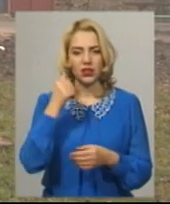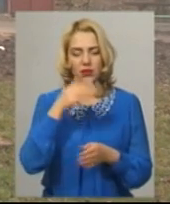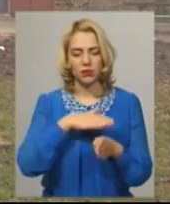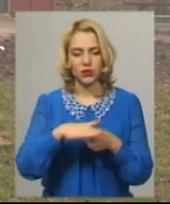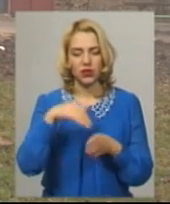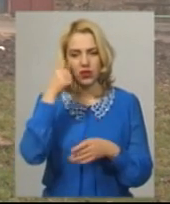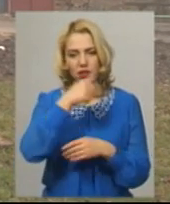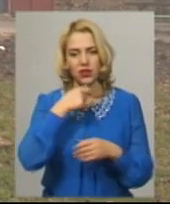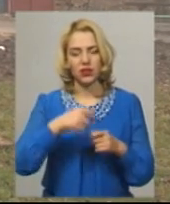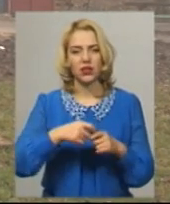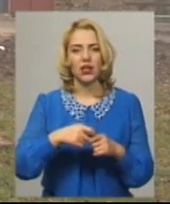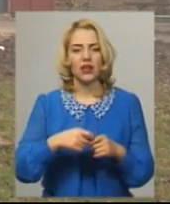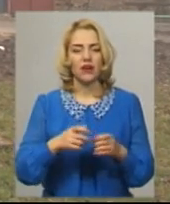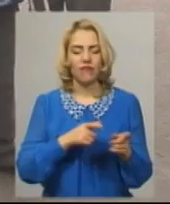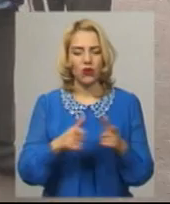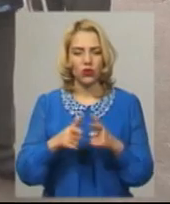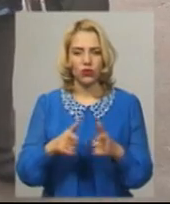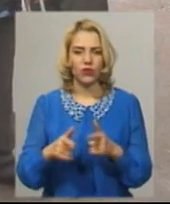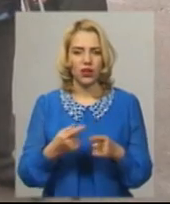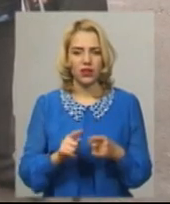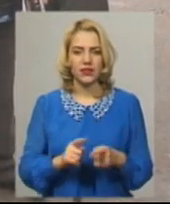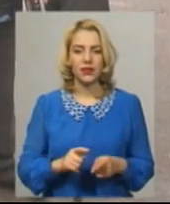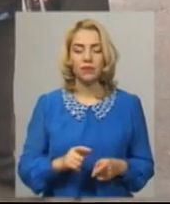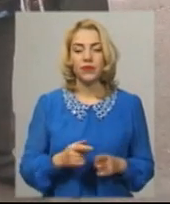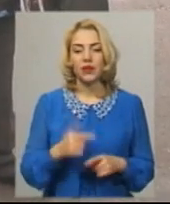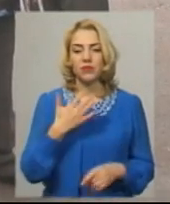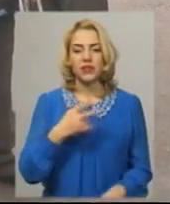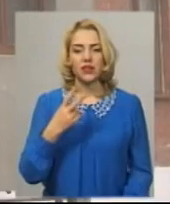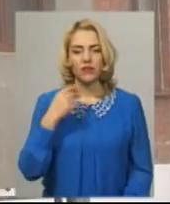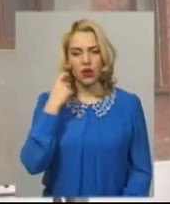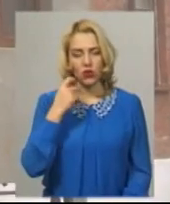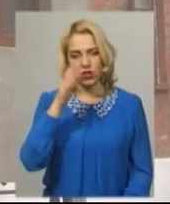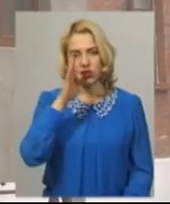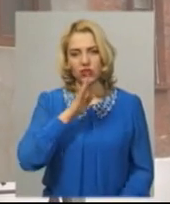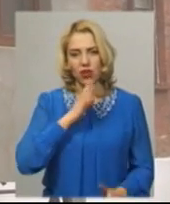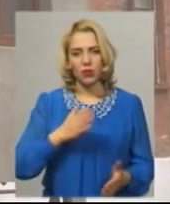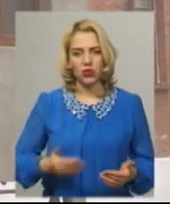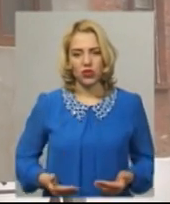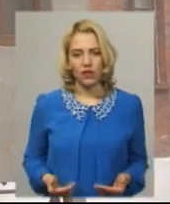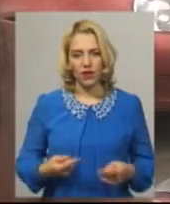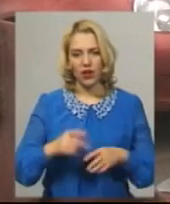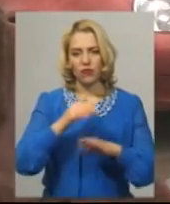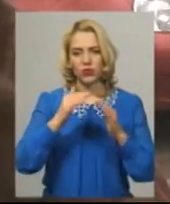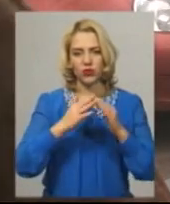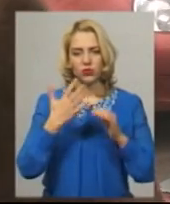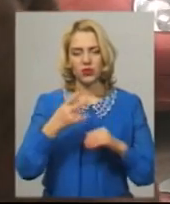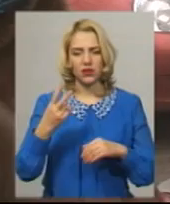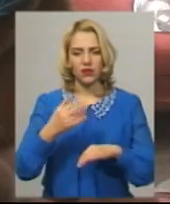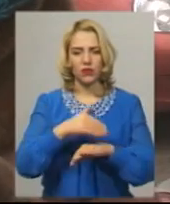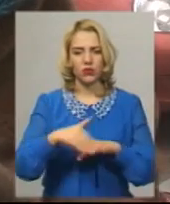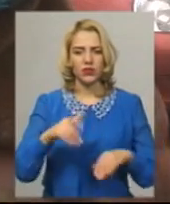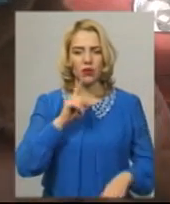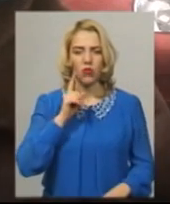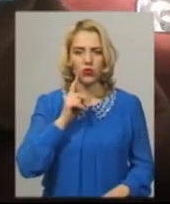які вже цілий рік виготовлялися, затягнули в нас фактично в зиму. Раїса Тарчук 52 роки живе в будинку номер 2 на вулиці Молодіжній.